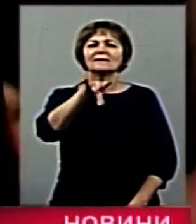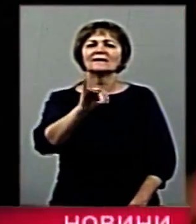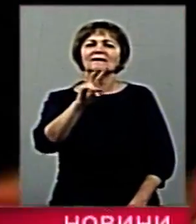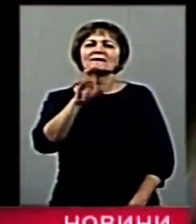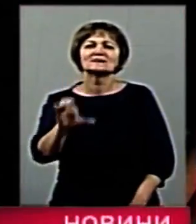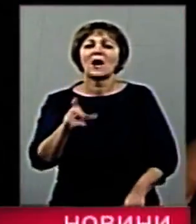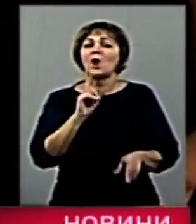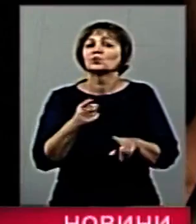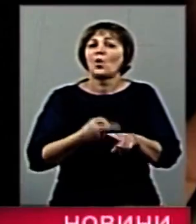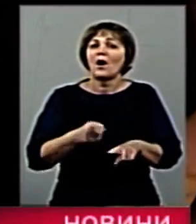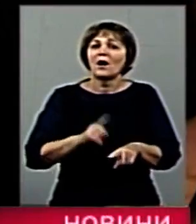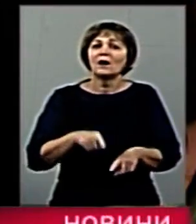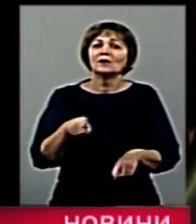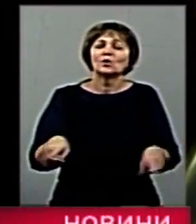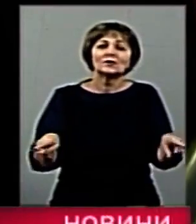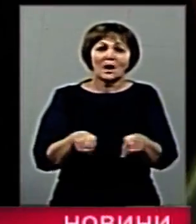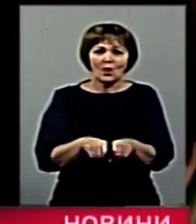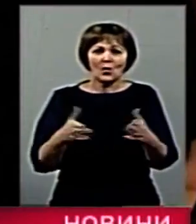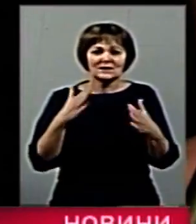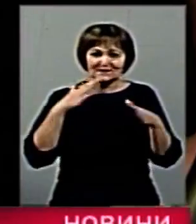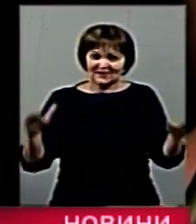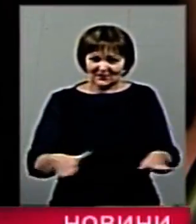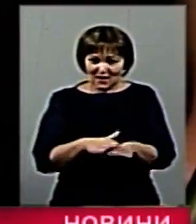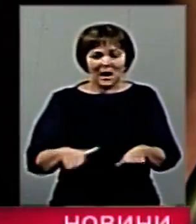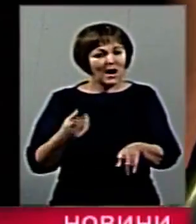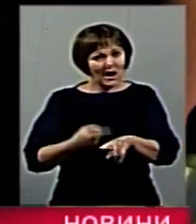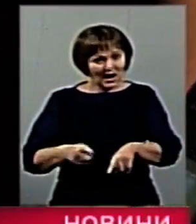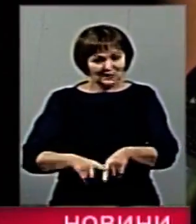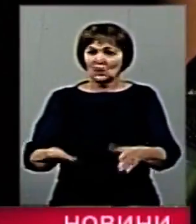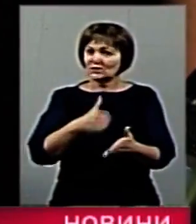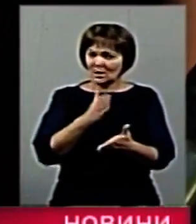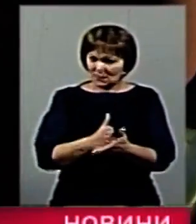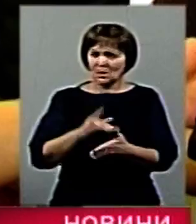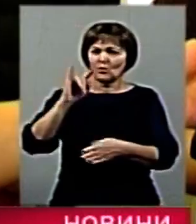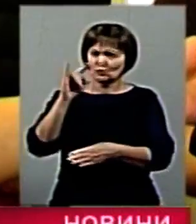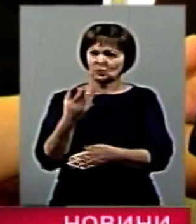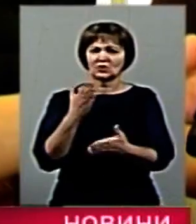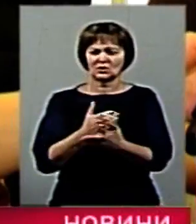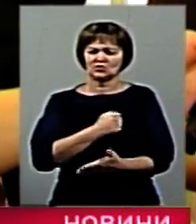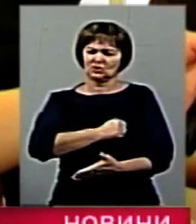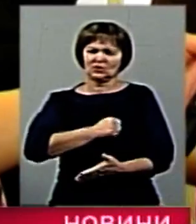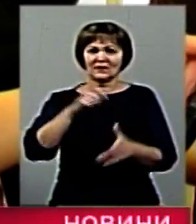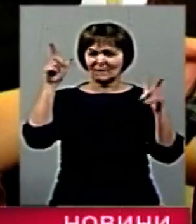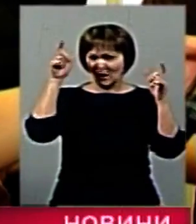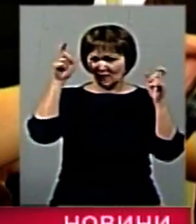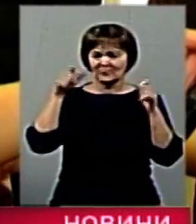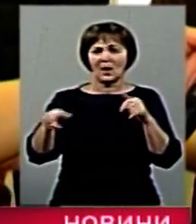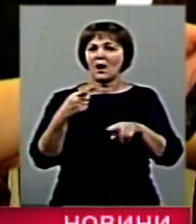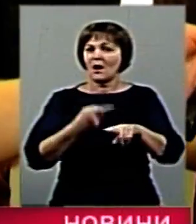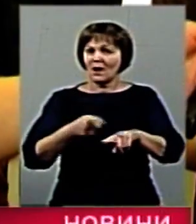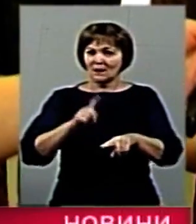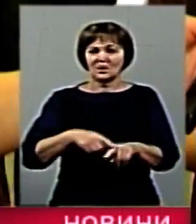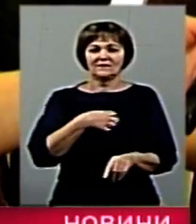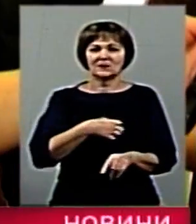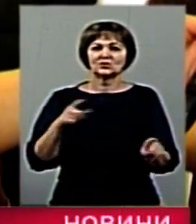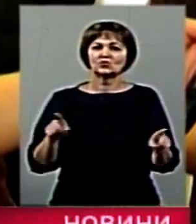А хто це такий? Це такий мультик, як це злі відьми. Це дуже важливо, щоб